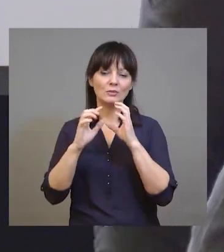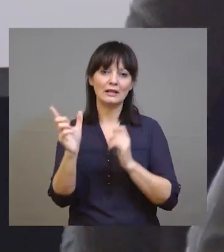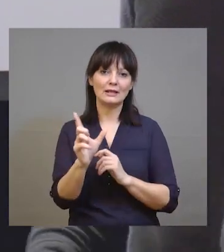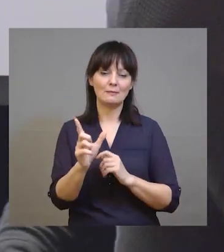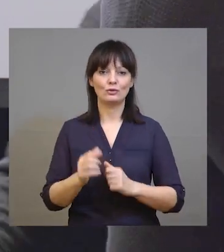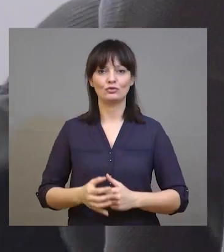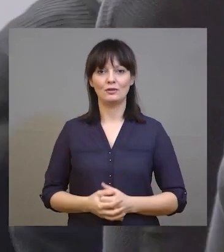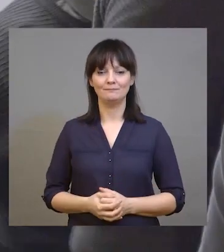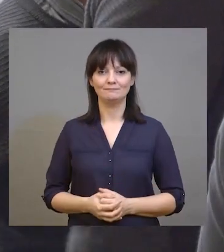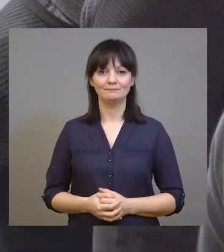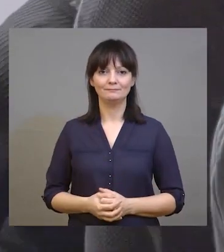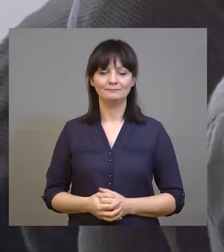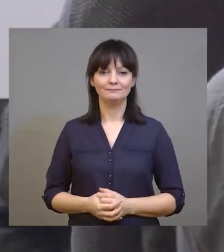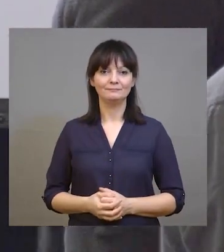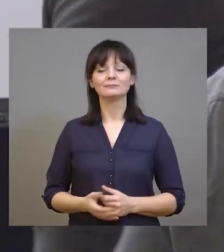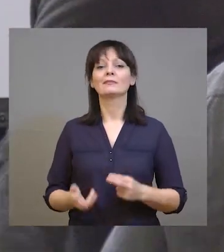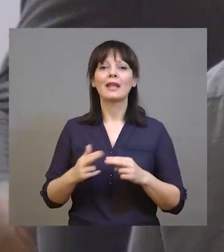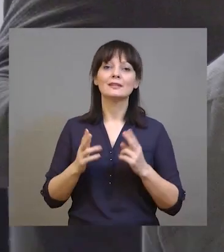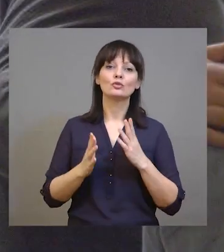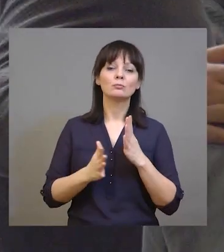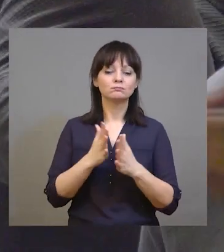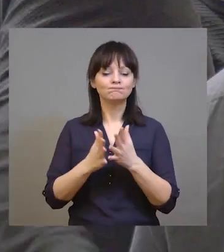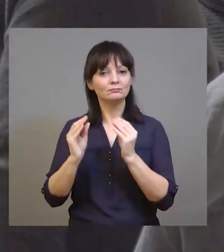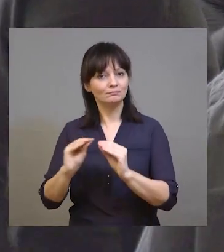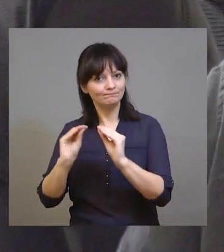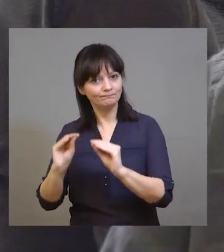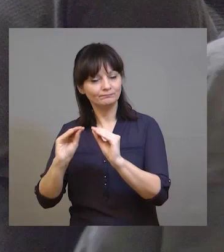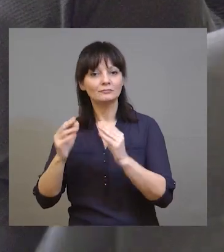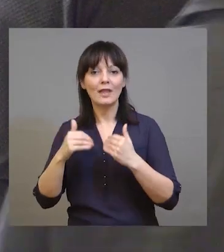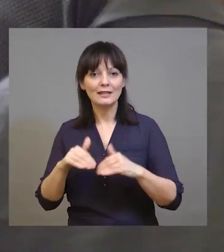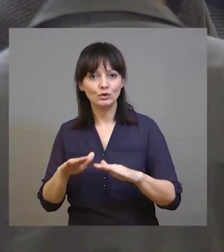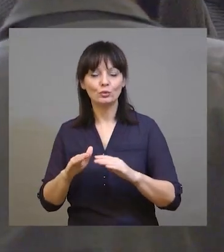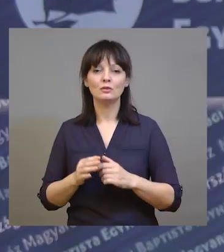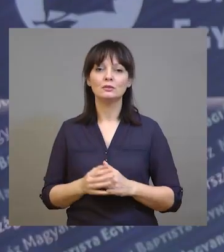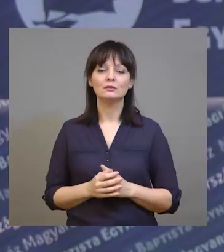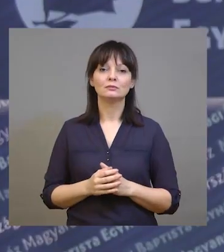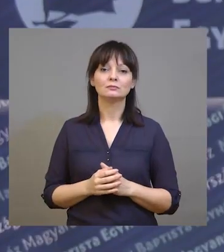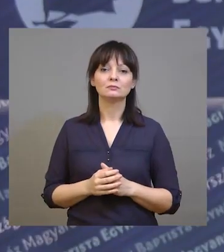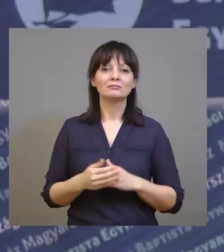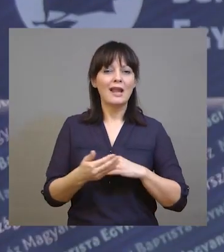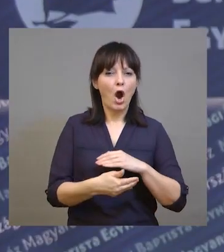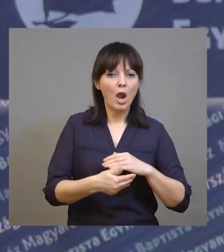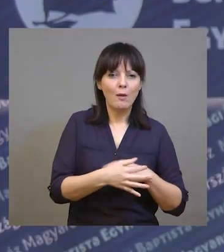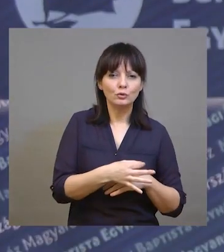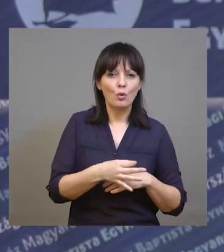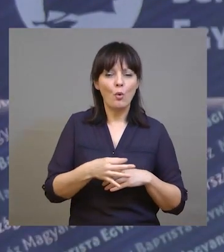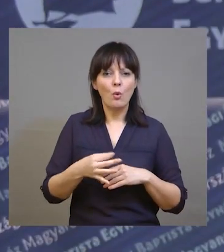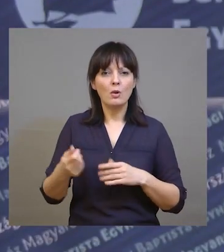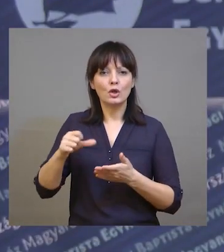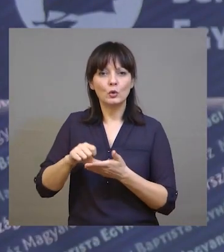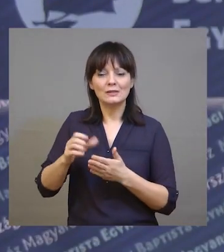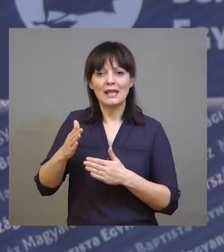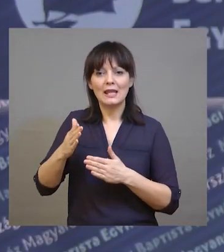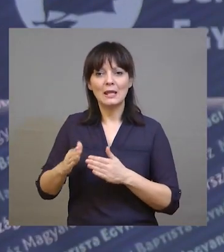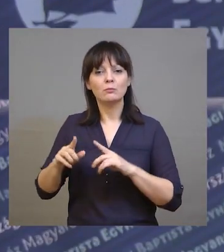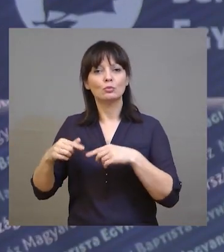felvenni a kapcsolatot. Egyre több jelnyelvi tanfolyam indul, a teljesen alapoktól